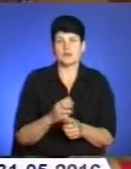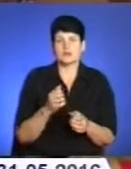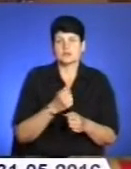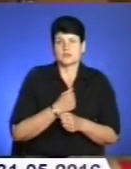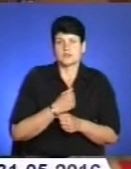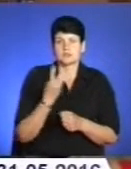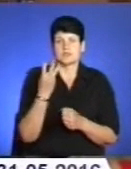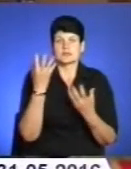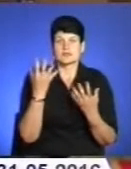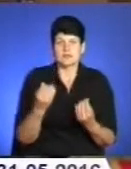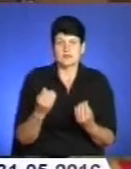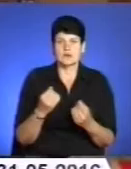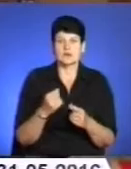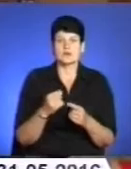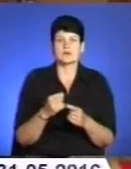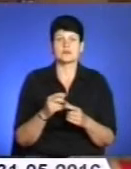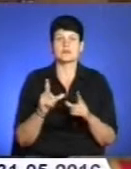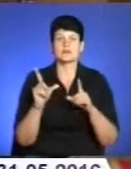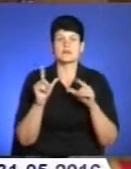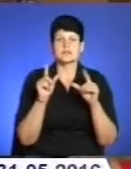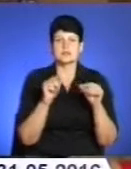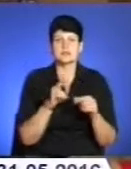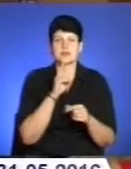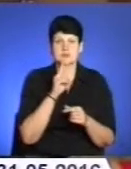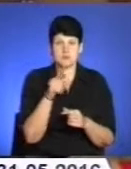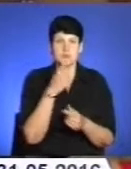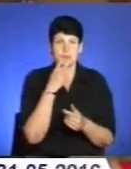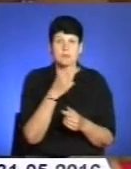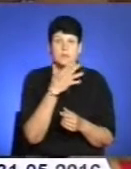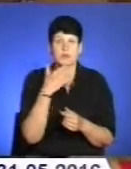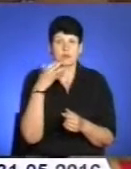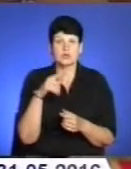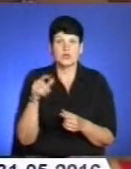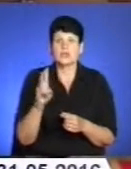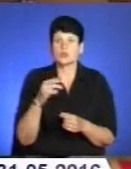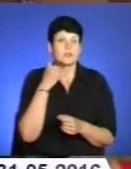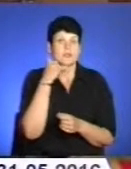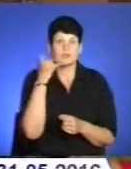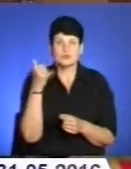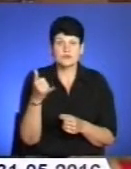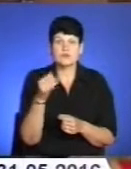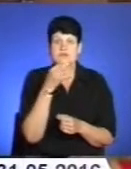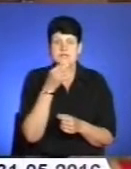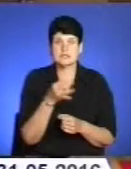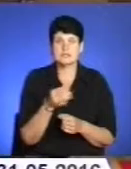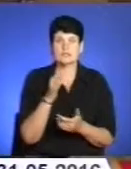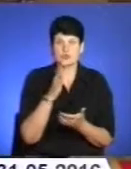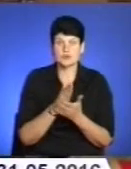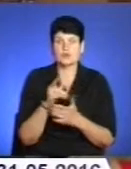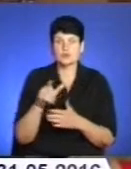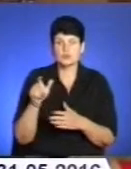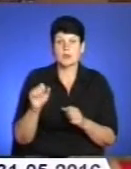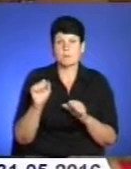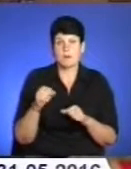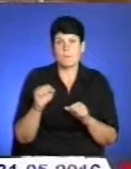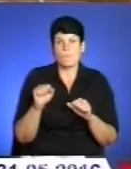злочинці їздять по Кременцю, їх бачили багато людей, жоден в поліцію не перезвонив, не сказав, що є підозрені особи, ми могли б